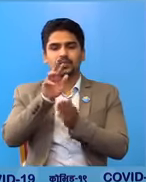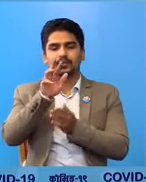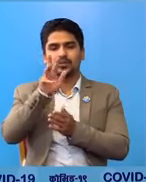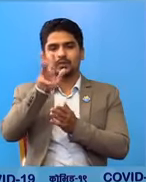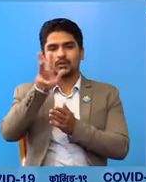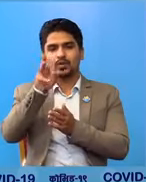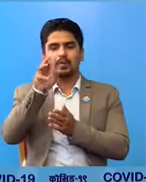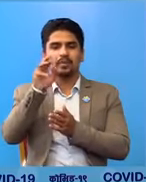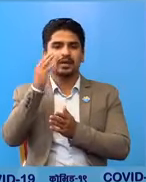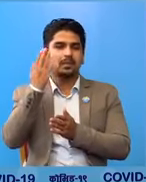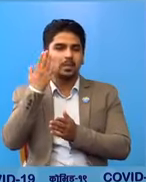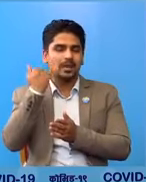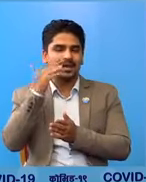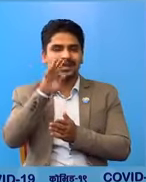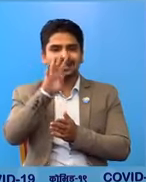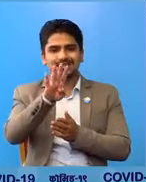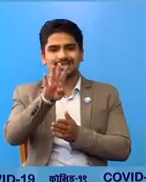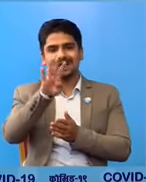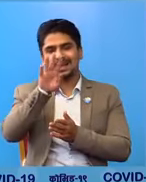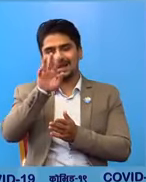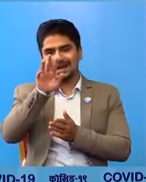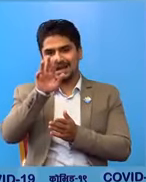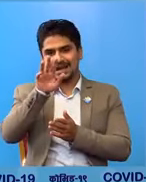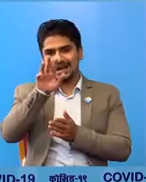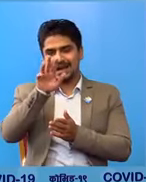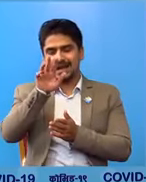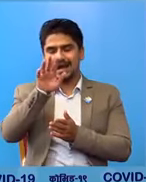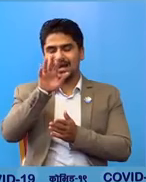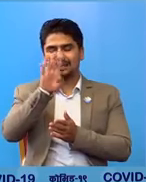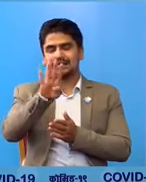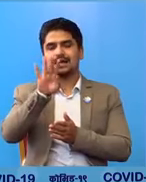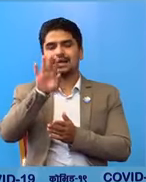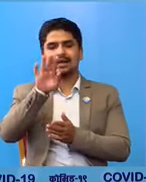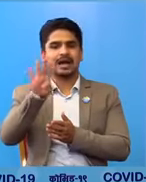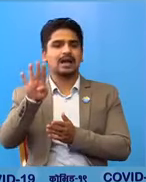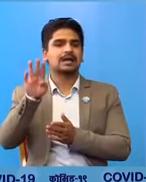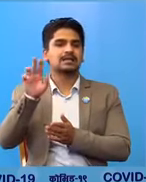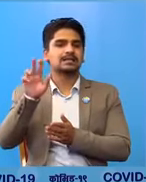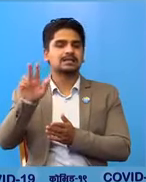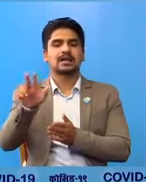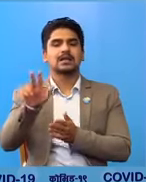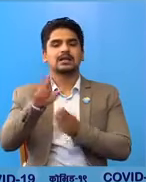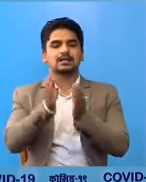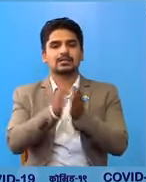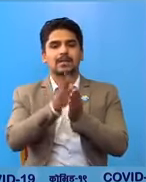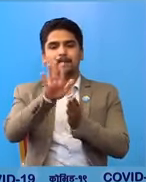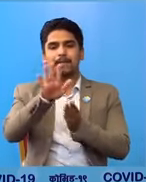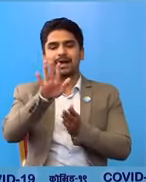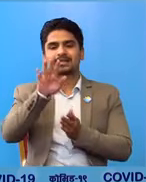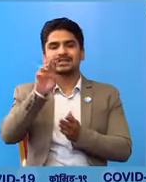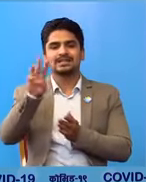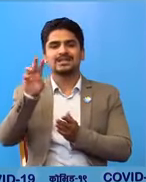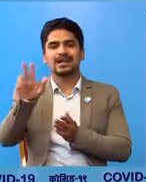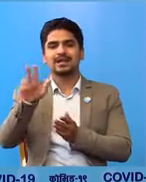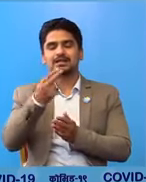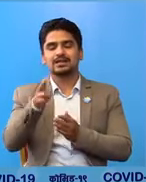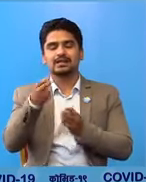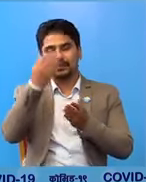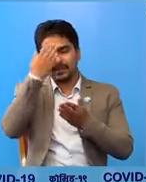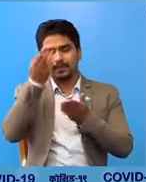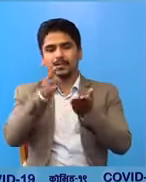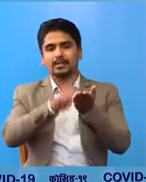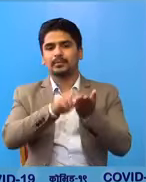महिलार 448 पुरूस गरी जम्मा 538 जना संक्रमित उन्वाय को छा